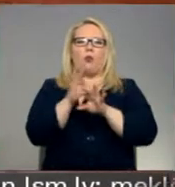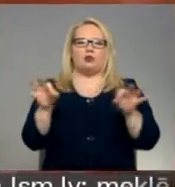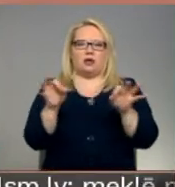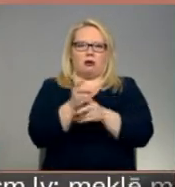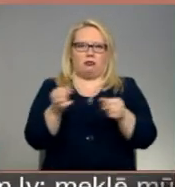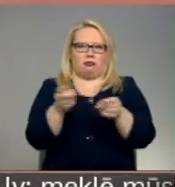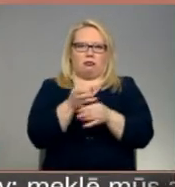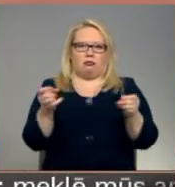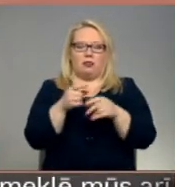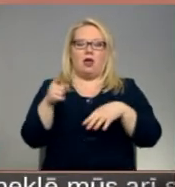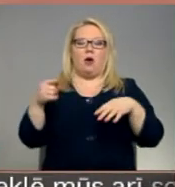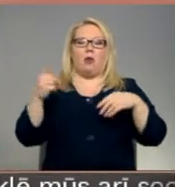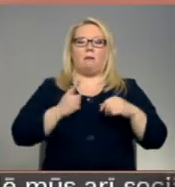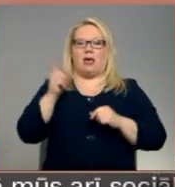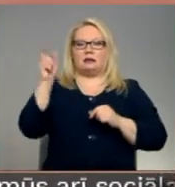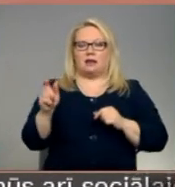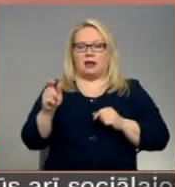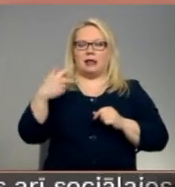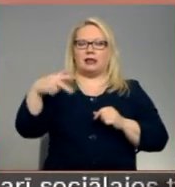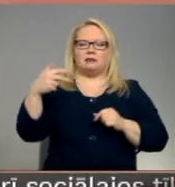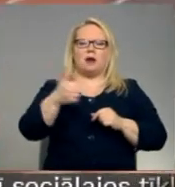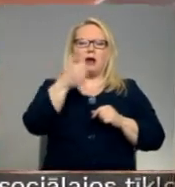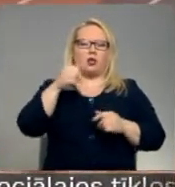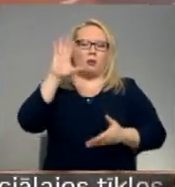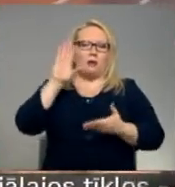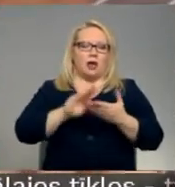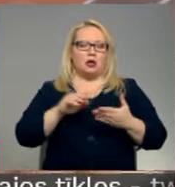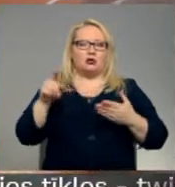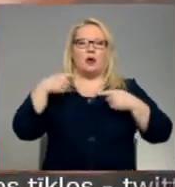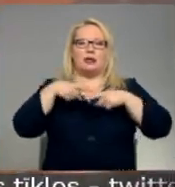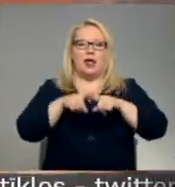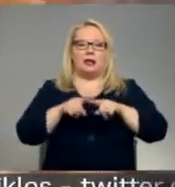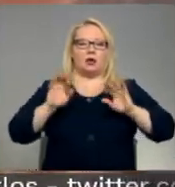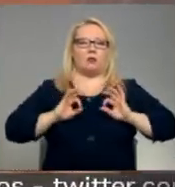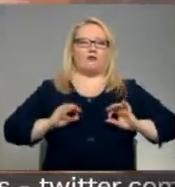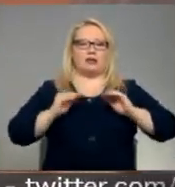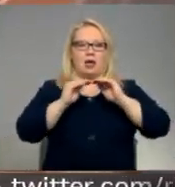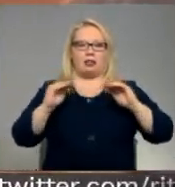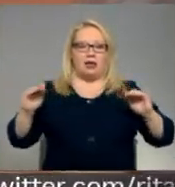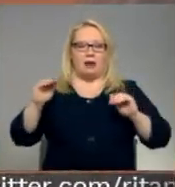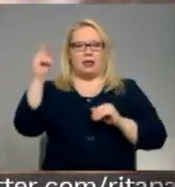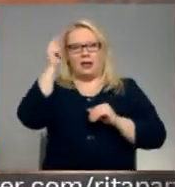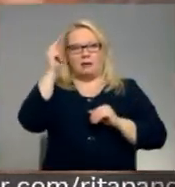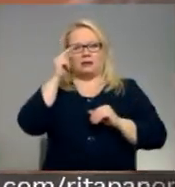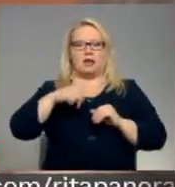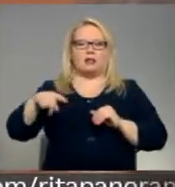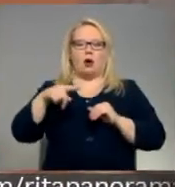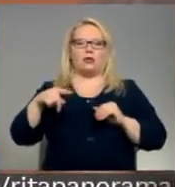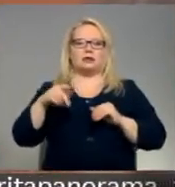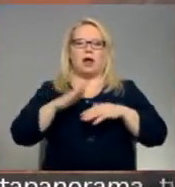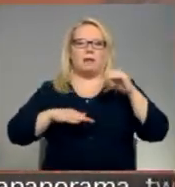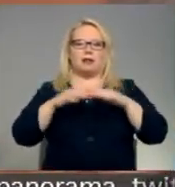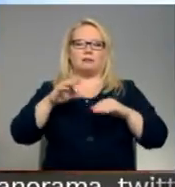instrumenti. Meistare ir vairāk nekā 30 gadu pieredze un šo tehniku profesionālā līmenī viņa apguva tautas amatniecības